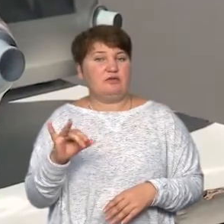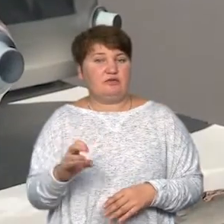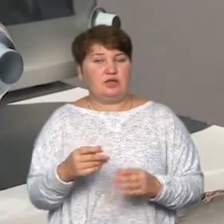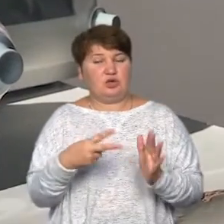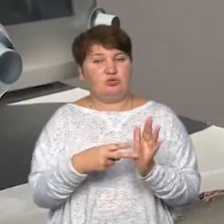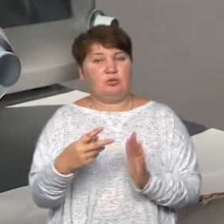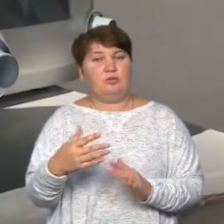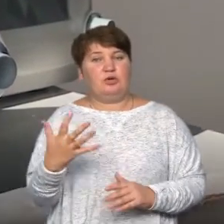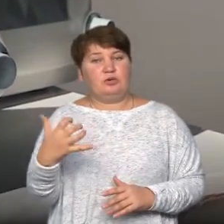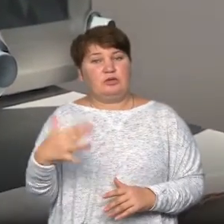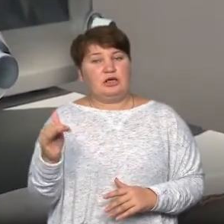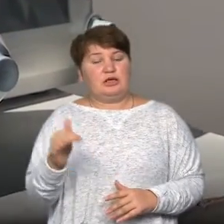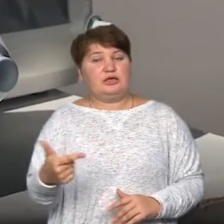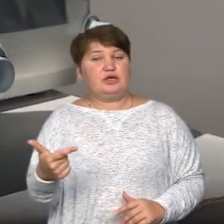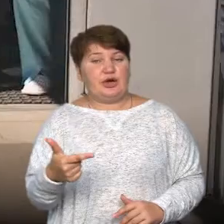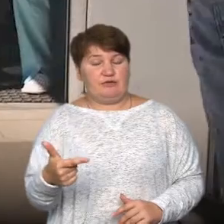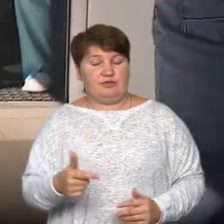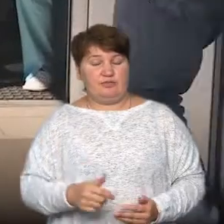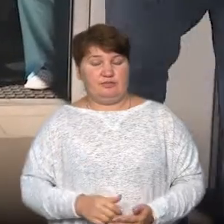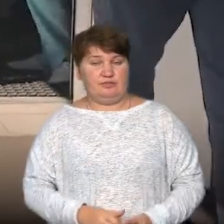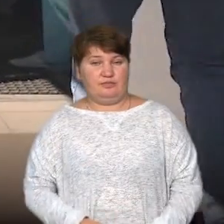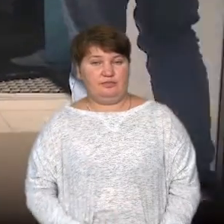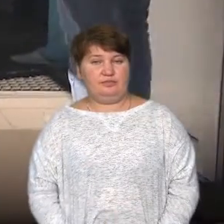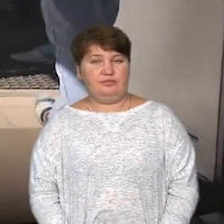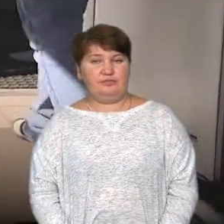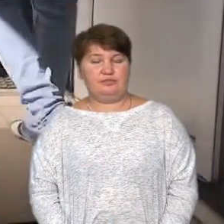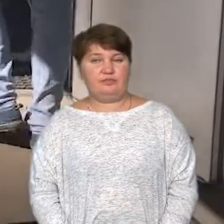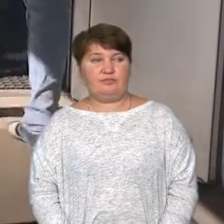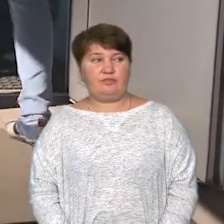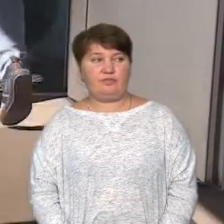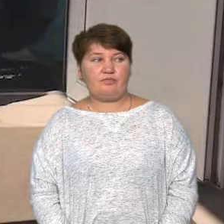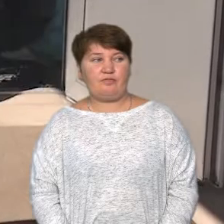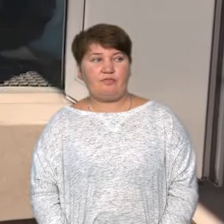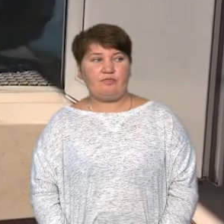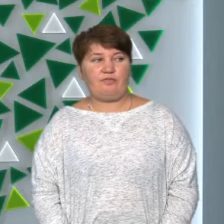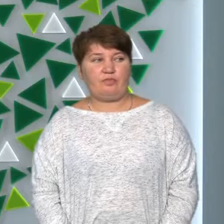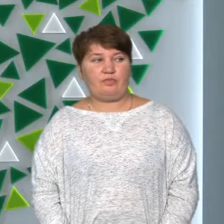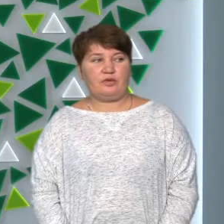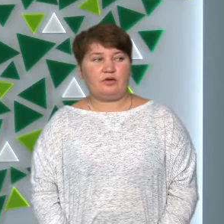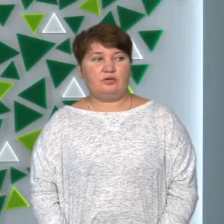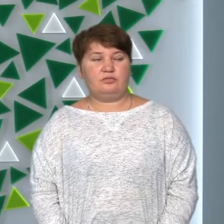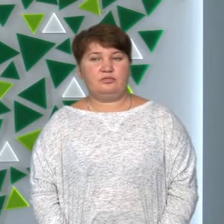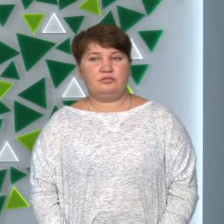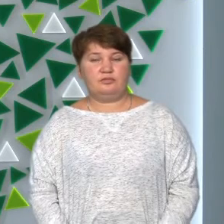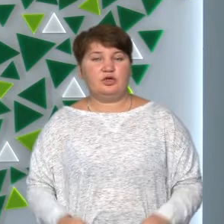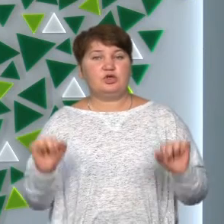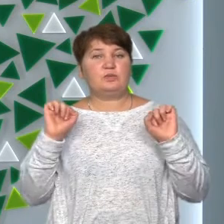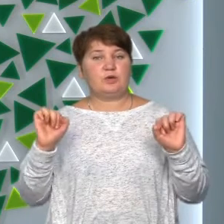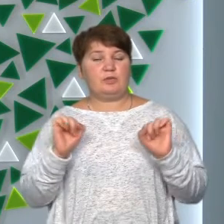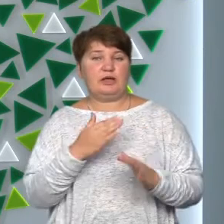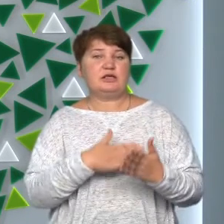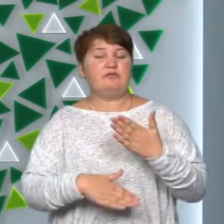тисяч гривень. Ірина Андріїв, Олександр Букатюк, новини на Суспільному, Івано-Франківськ. Спортсмени із